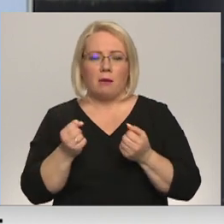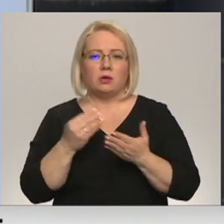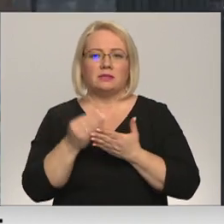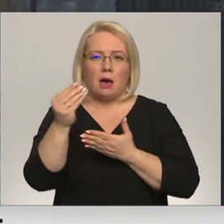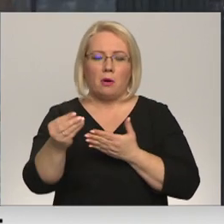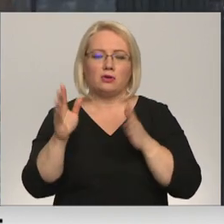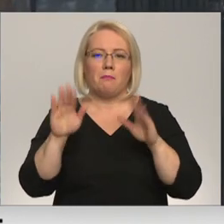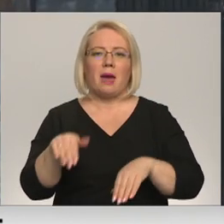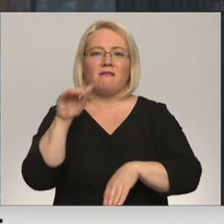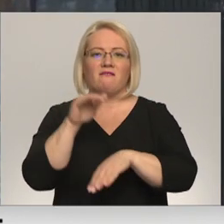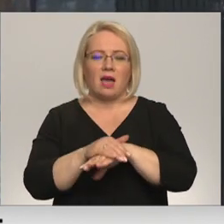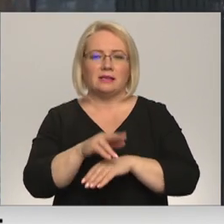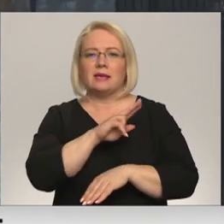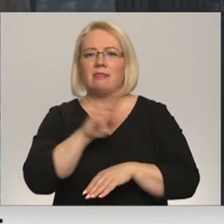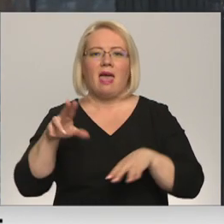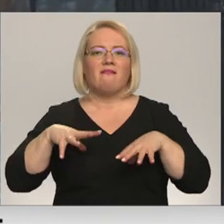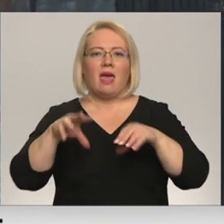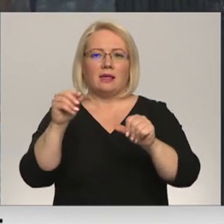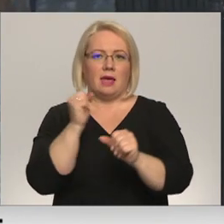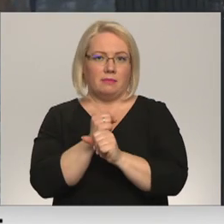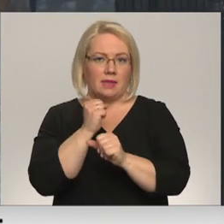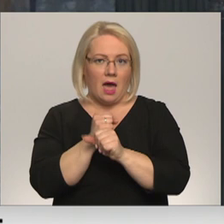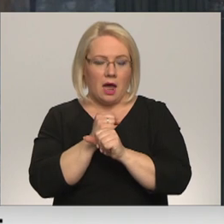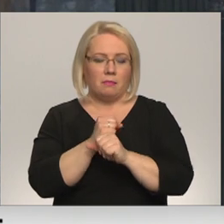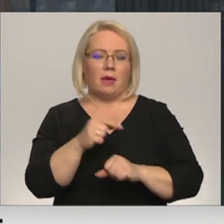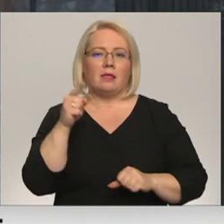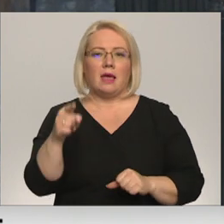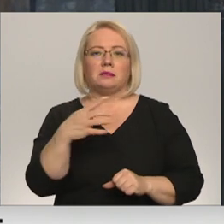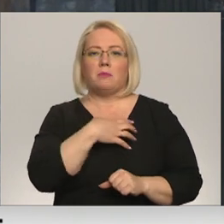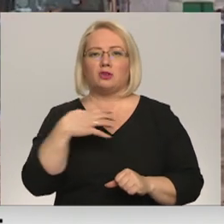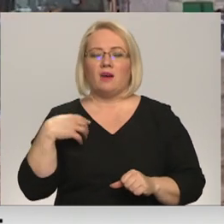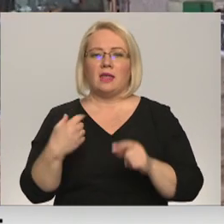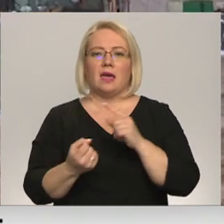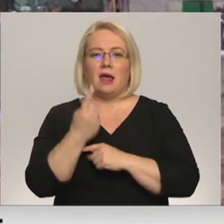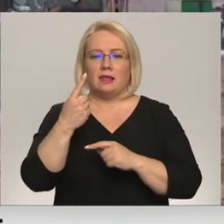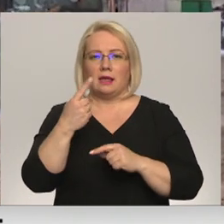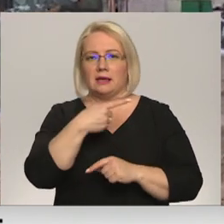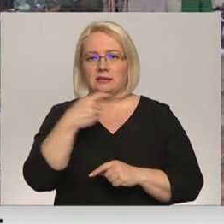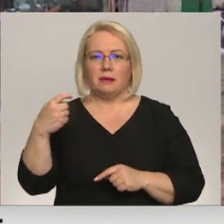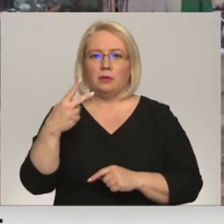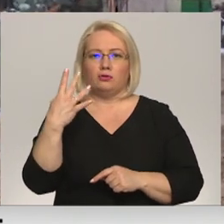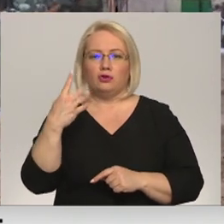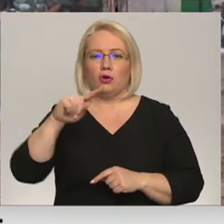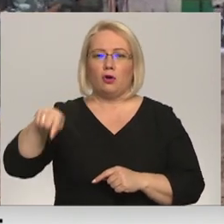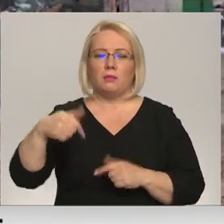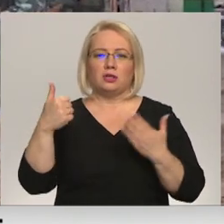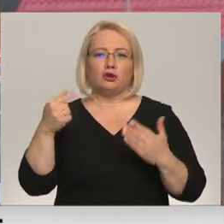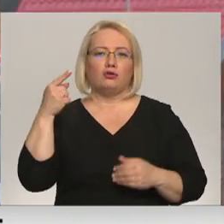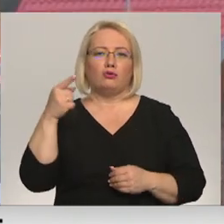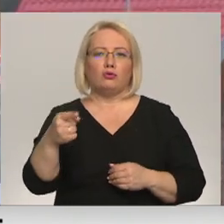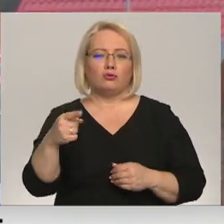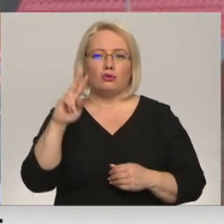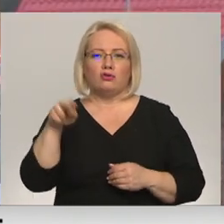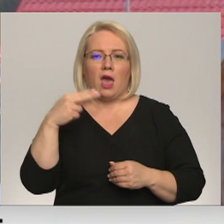sabiedrības par faktiski neveiktiem darbiem. Vietvarei tādējādi ir radīts vairāk nekā 124,6 tūkstošu eiro